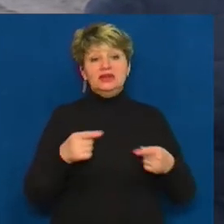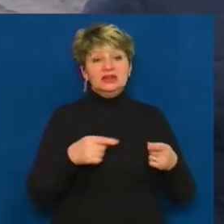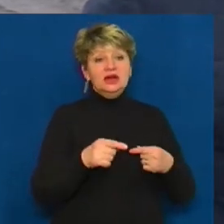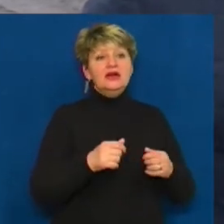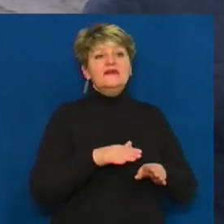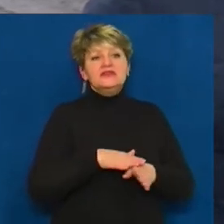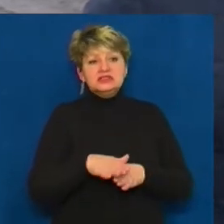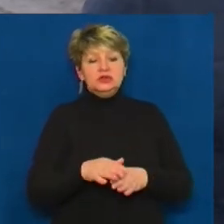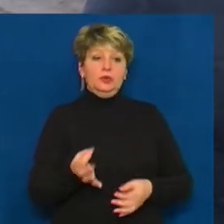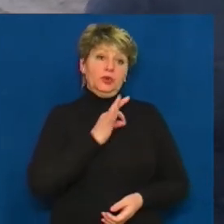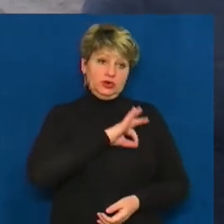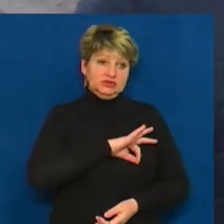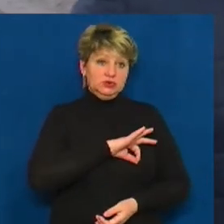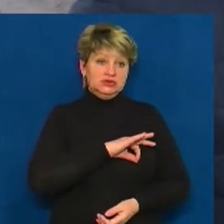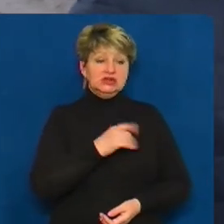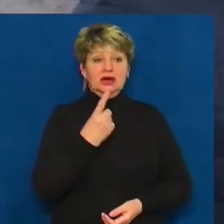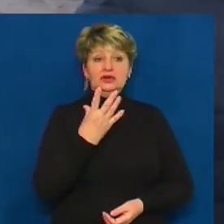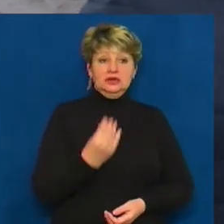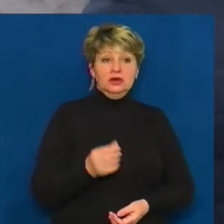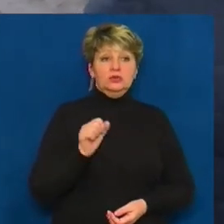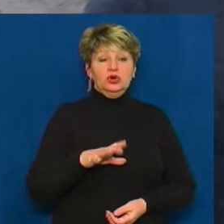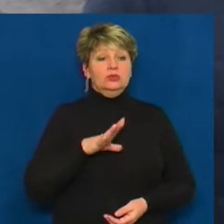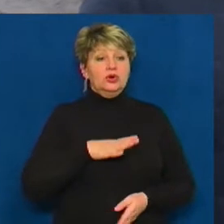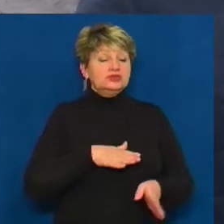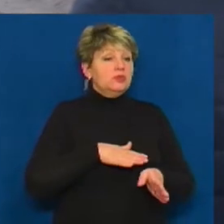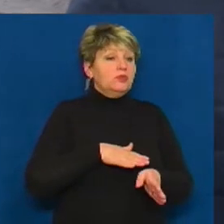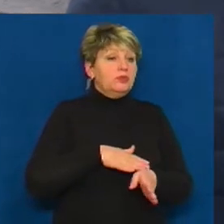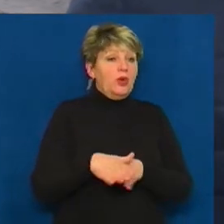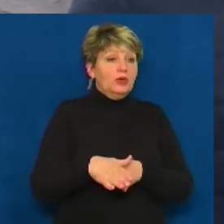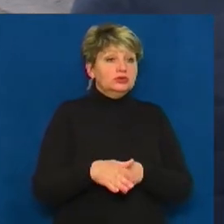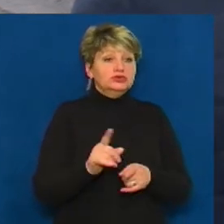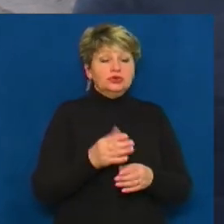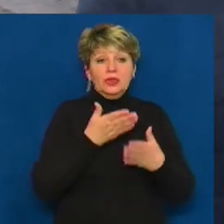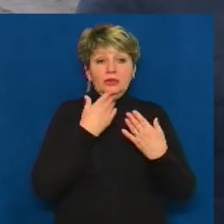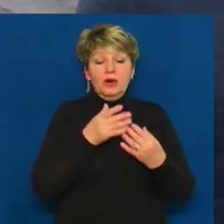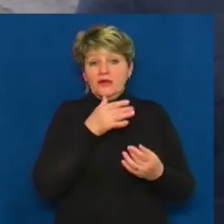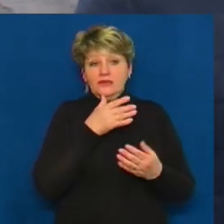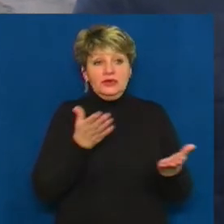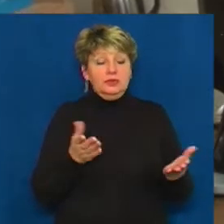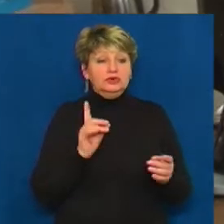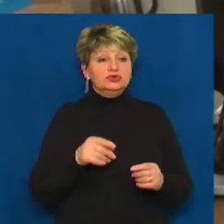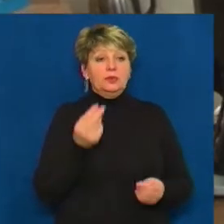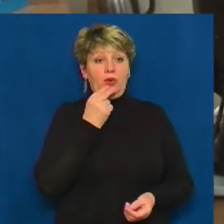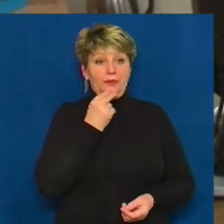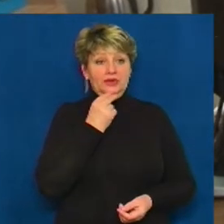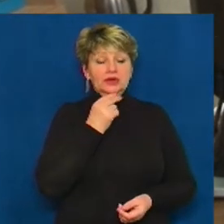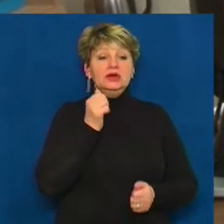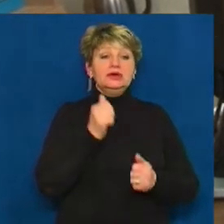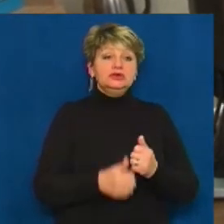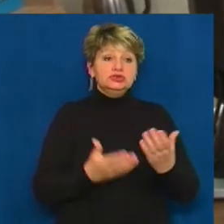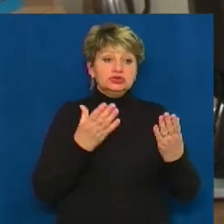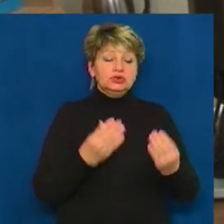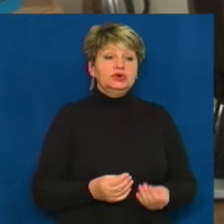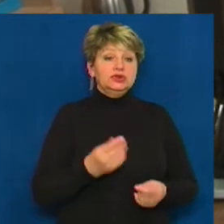цілому десь користується день, може бути загружений так, що нема коли навіть на обіці їздити. Щодня послугу